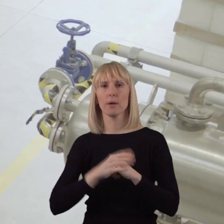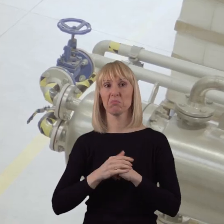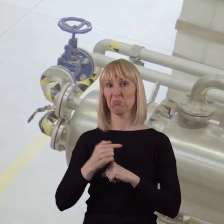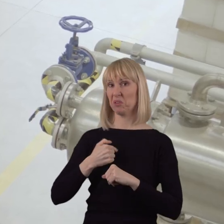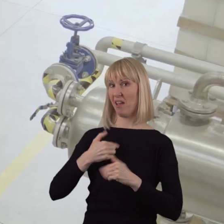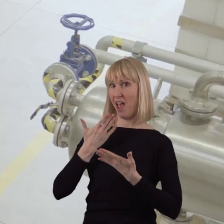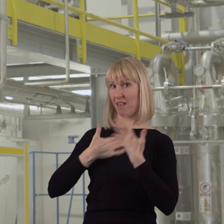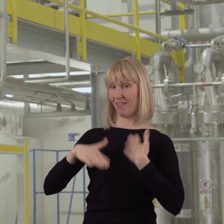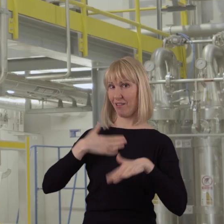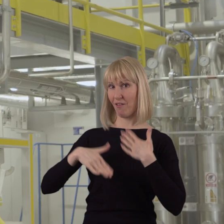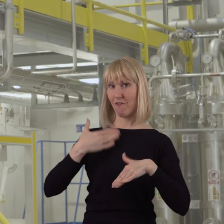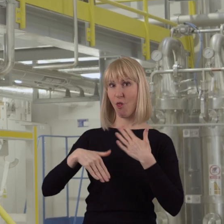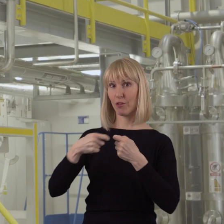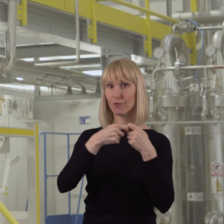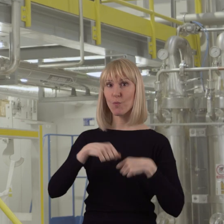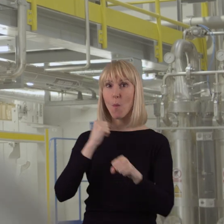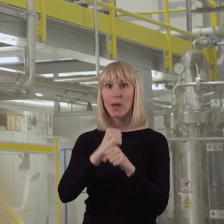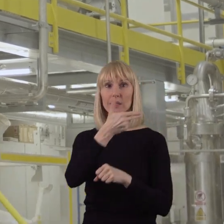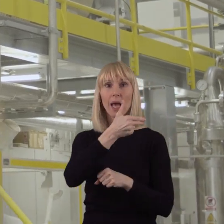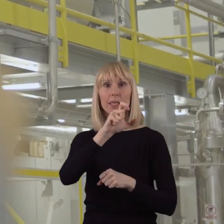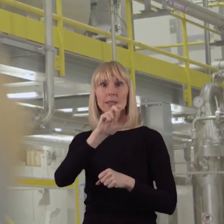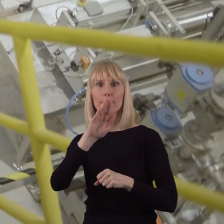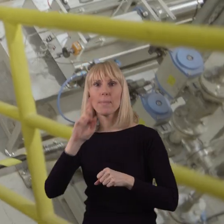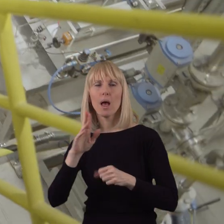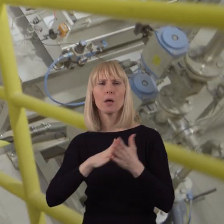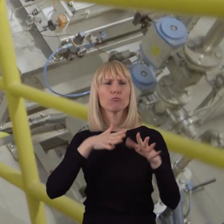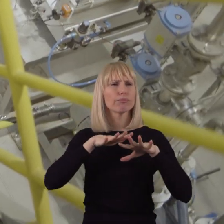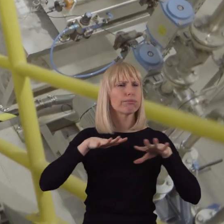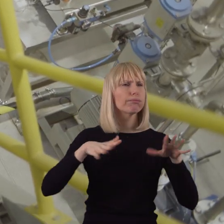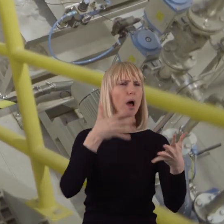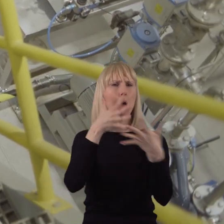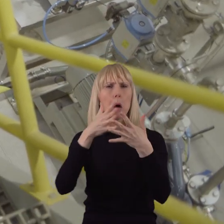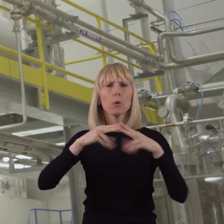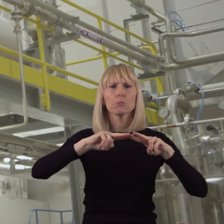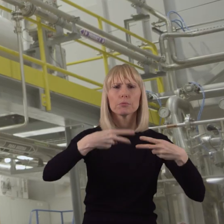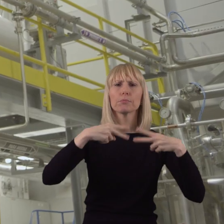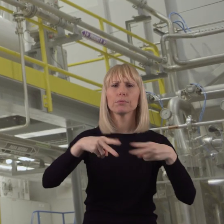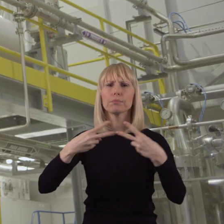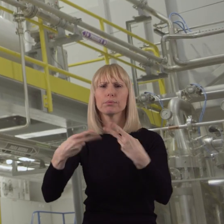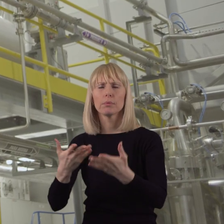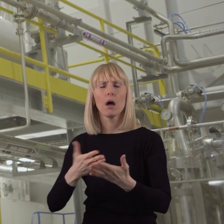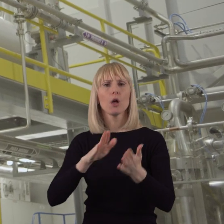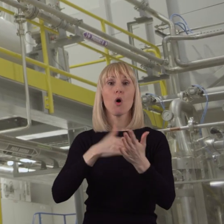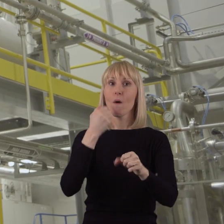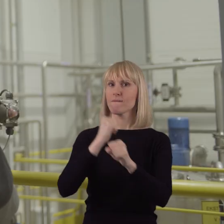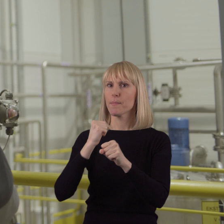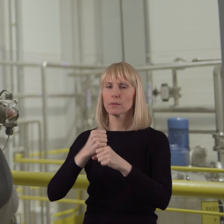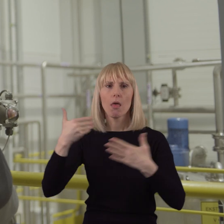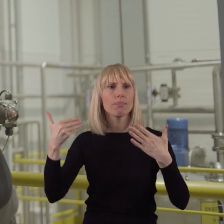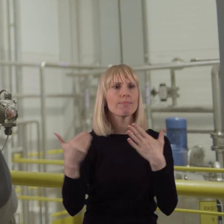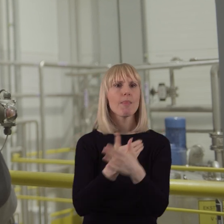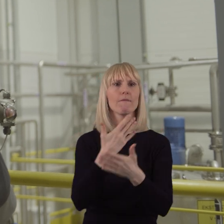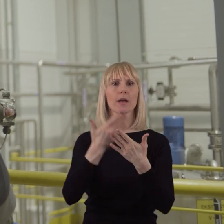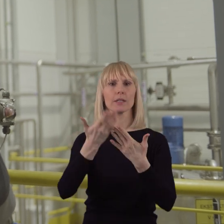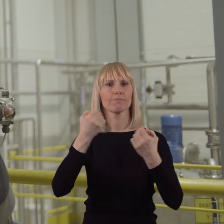zadowolony ze współpracy z NCBR-em. Pomimo bardzo wielu potrzeb raportowania czynności, pozwoliły to wypracować pewne nawyki,